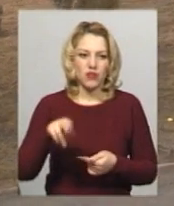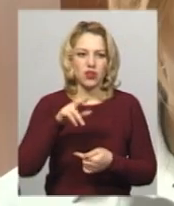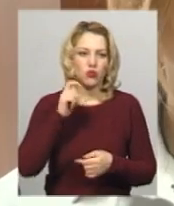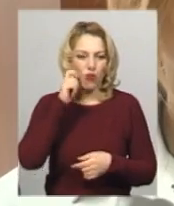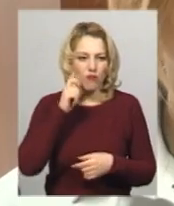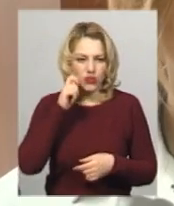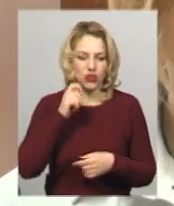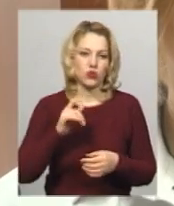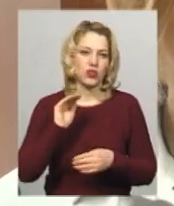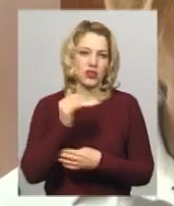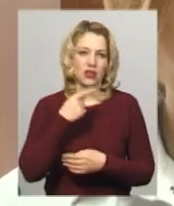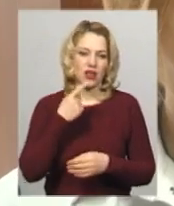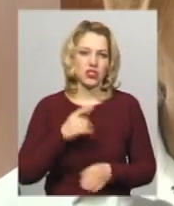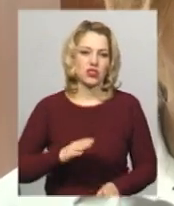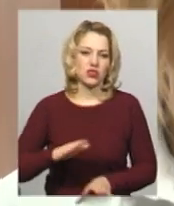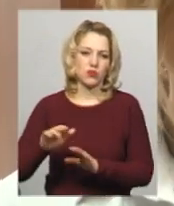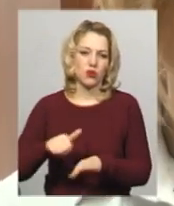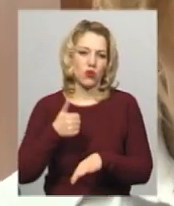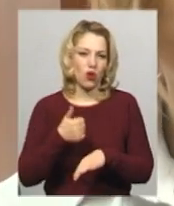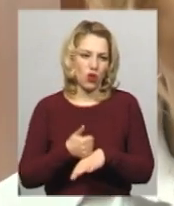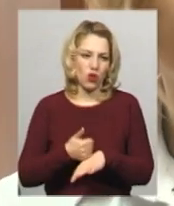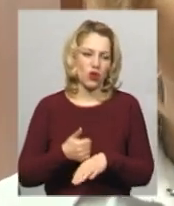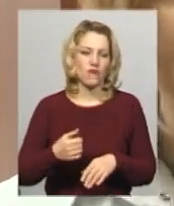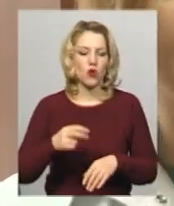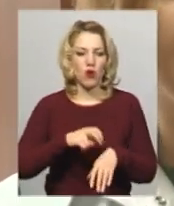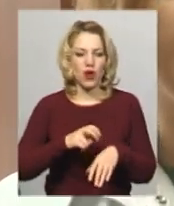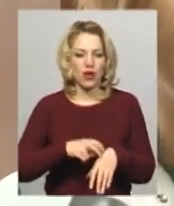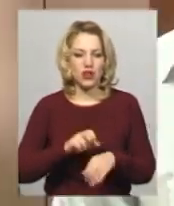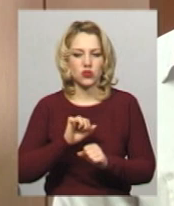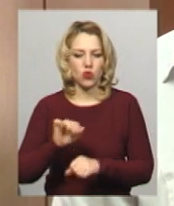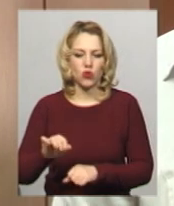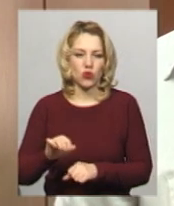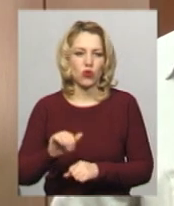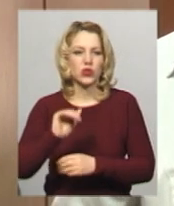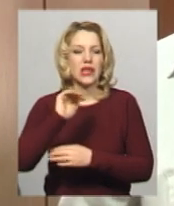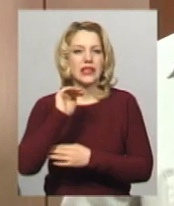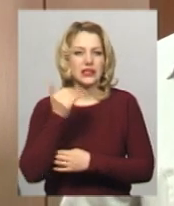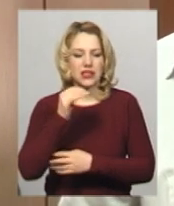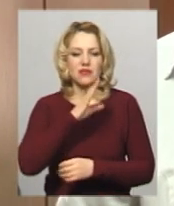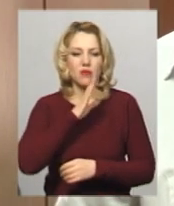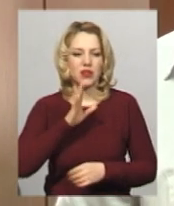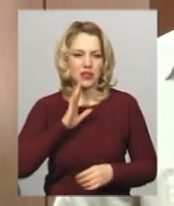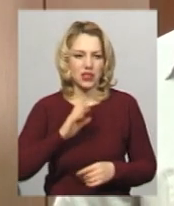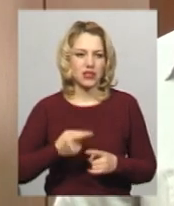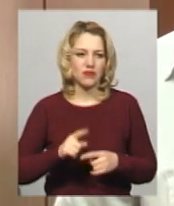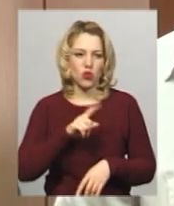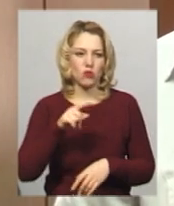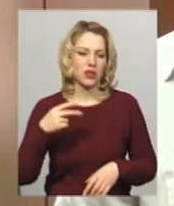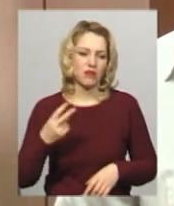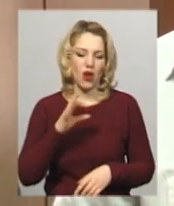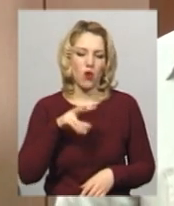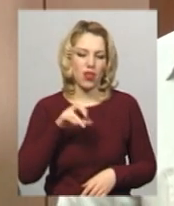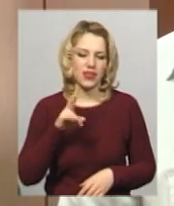комплексний підхід, каже заступник головного лікаря з охорони дитинства та материнства міського центру первинної медико-санітарної допомоги номер два Світлана